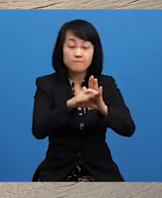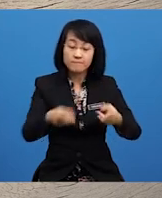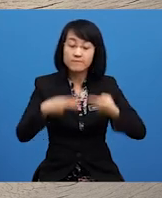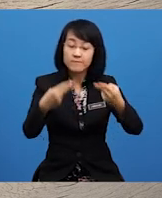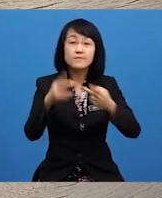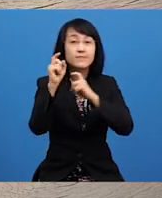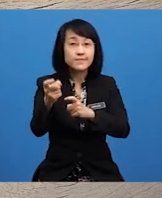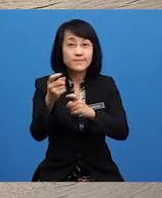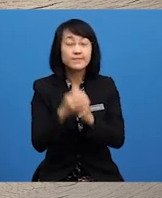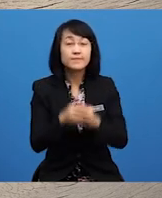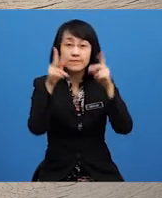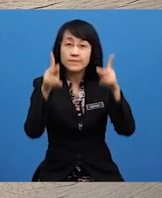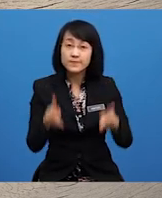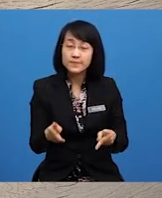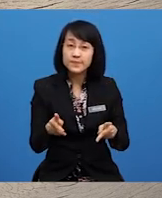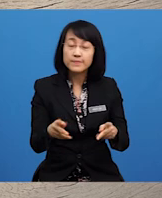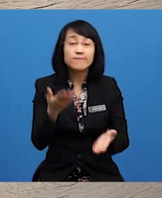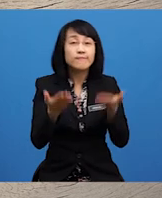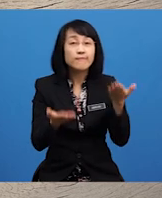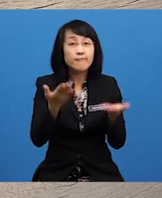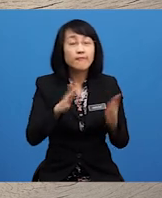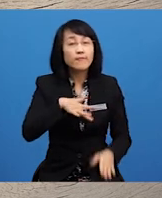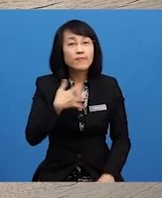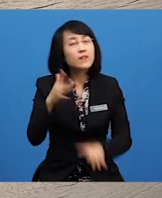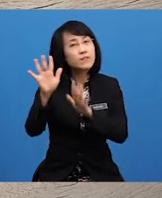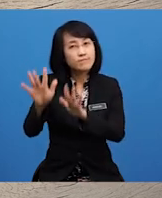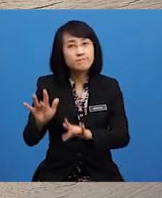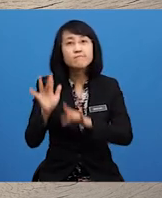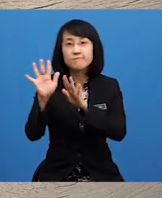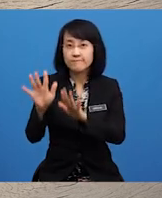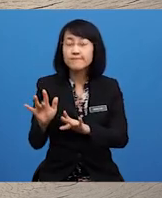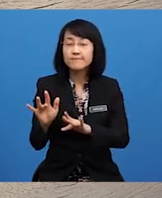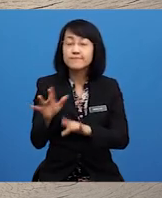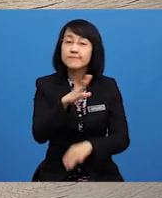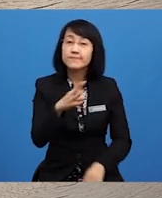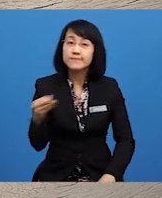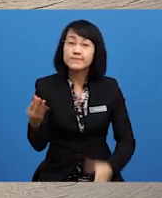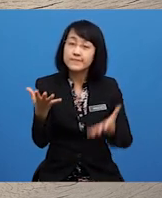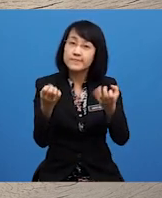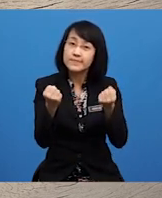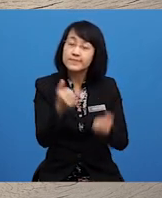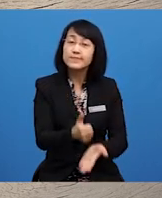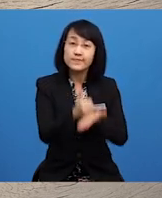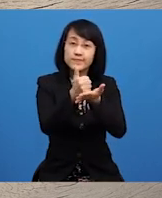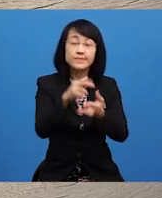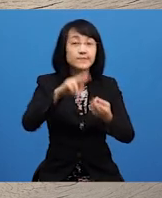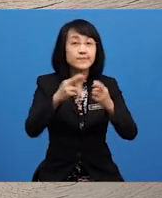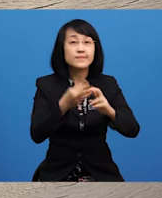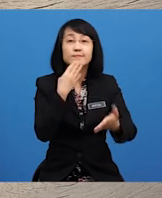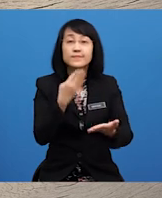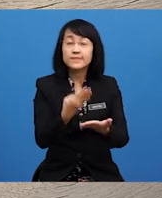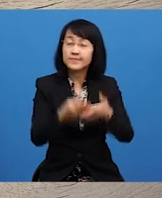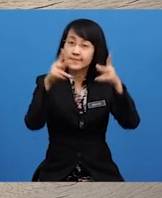Pelajar juga mungkin merasa simpati Dan ingin membantu rakan baik